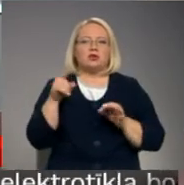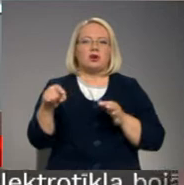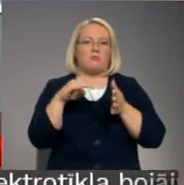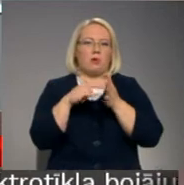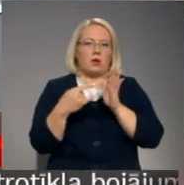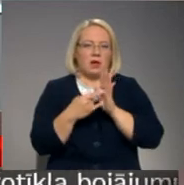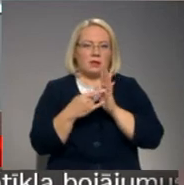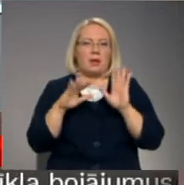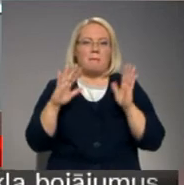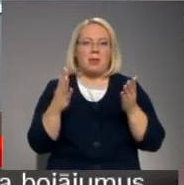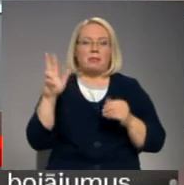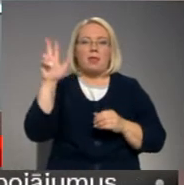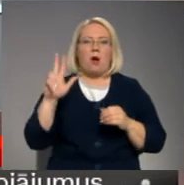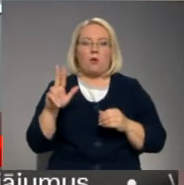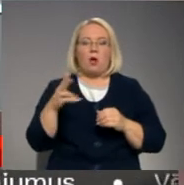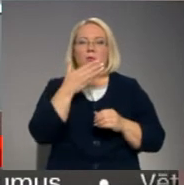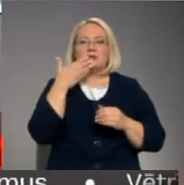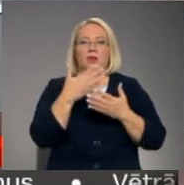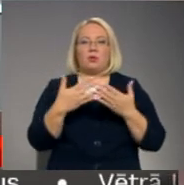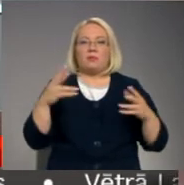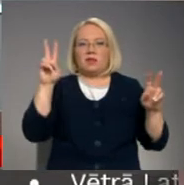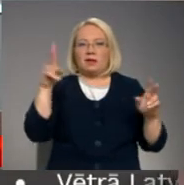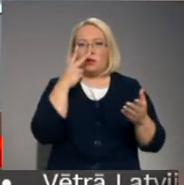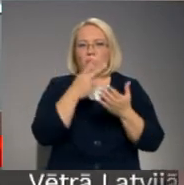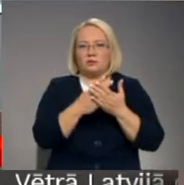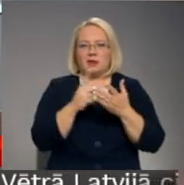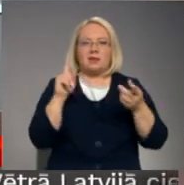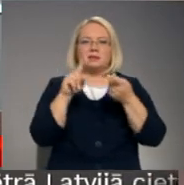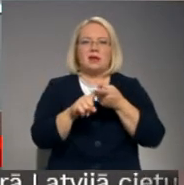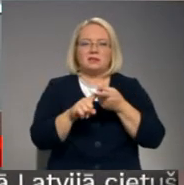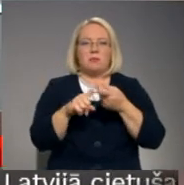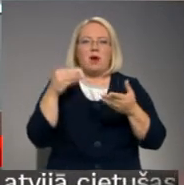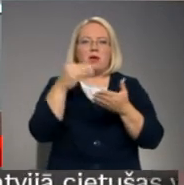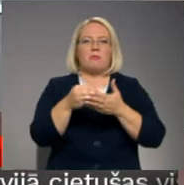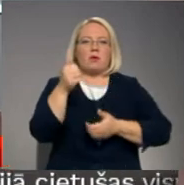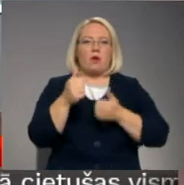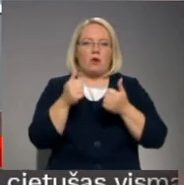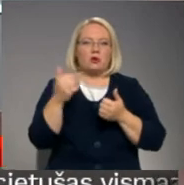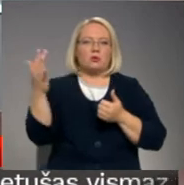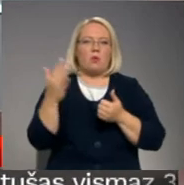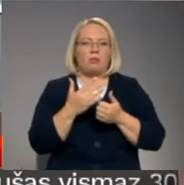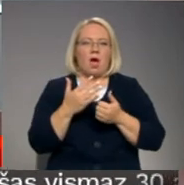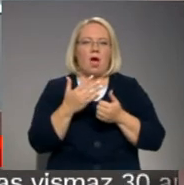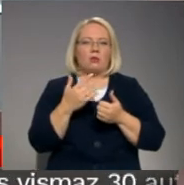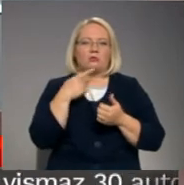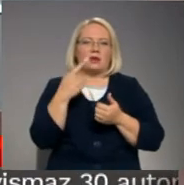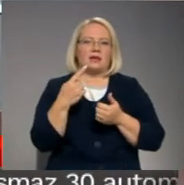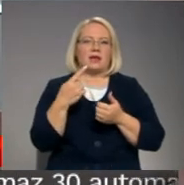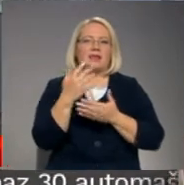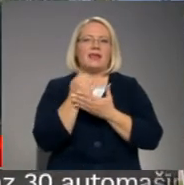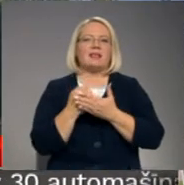Taču Daugavpils iltumtīkli uzskat, ka sēsībā ar iepirkumu nonāko šķīlnieku lomā un vairāk interesējās LRT+.